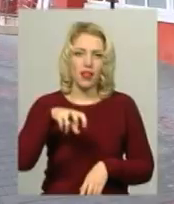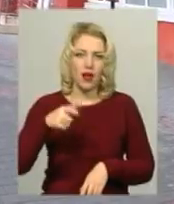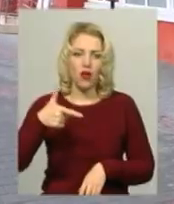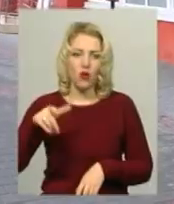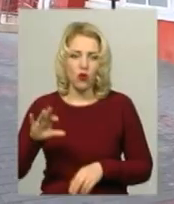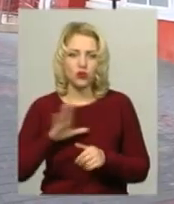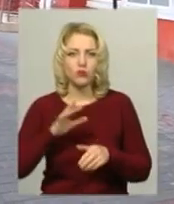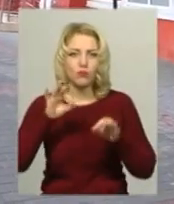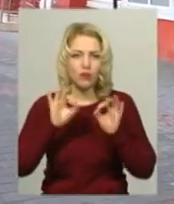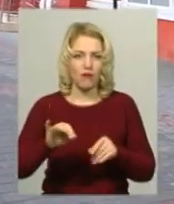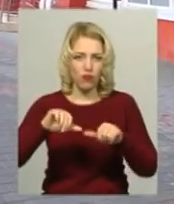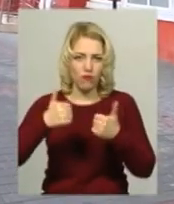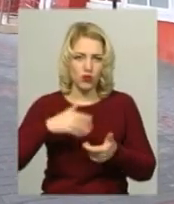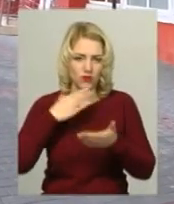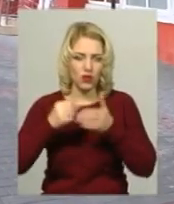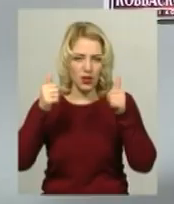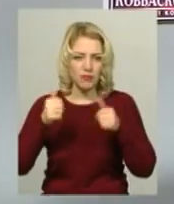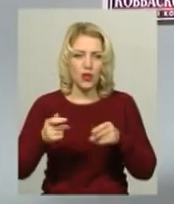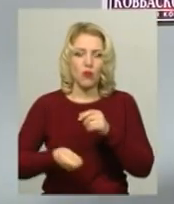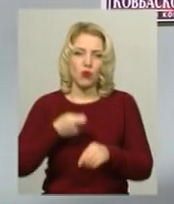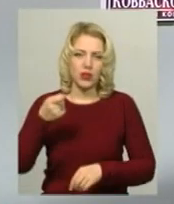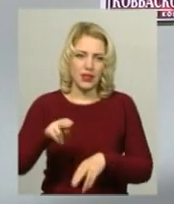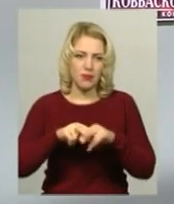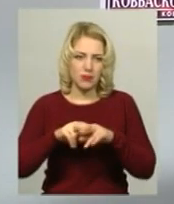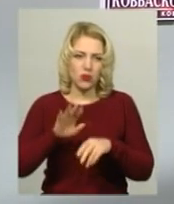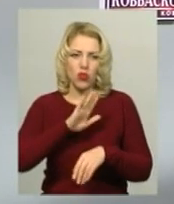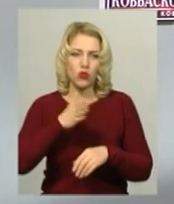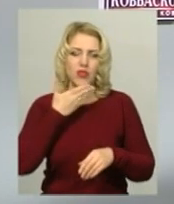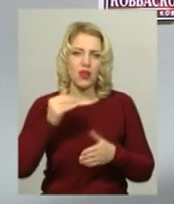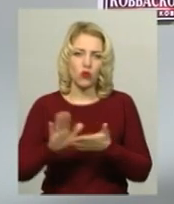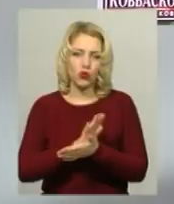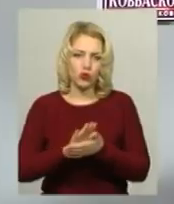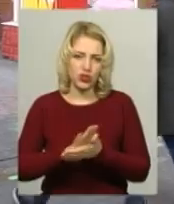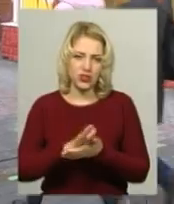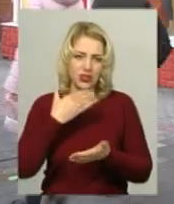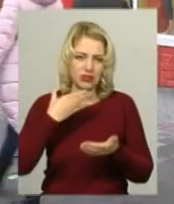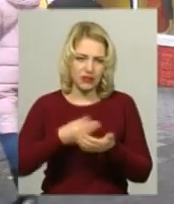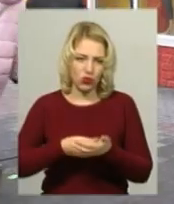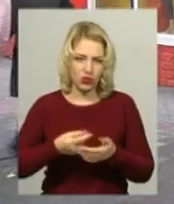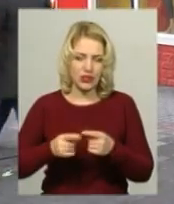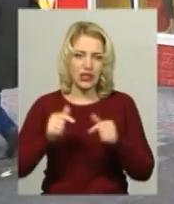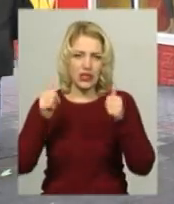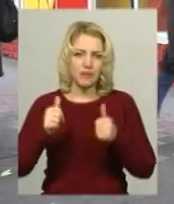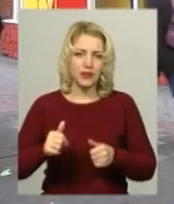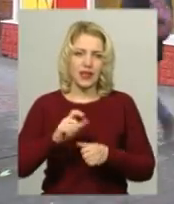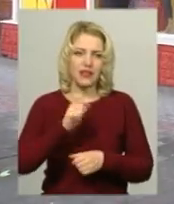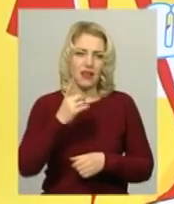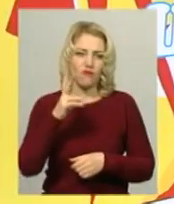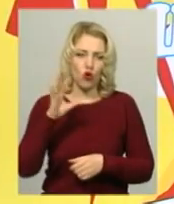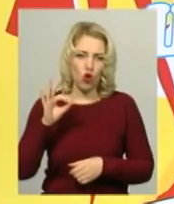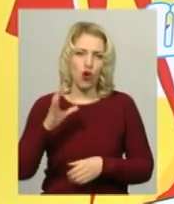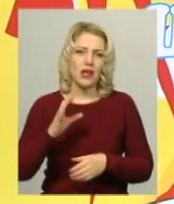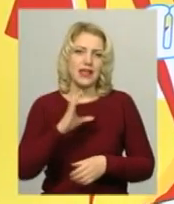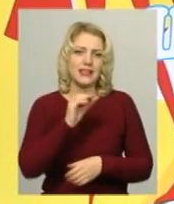Подали паспорти, але ще не очистили вікна від зайвої реклами магазин «Ковбасков» та «Євросекондхенд», що на вулиці Кам'янецькій в центрі міста.